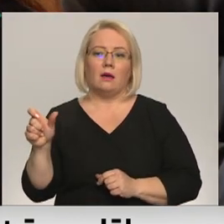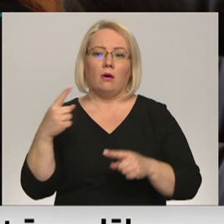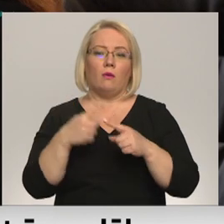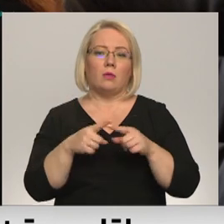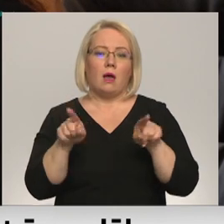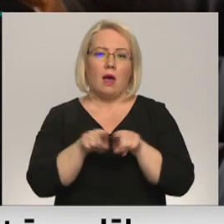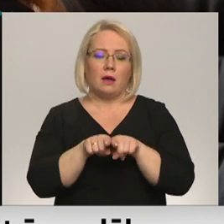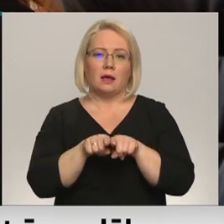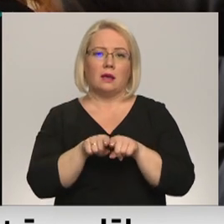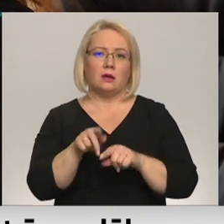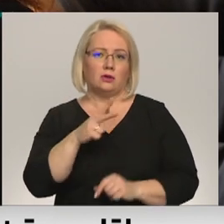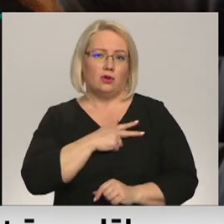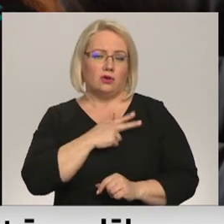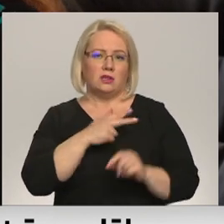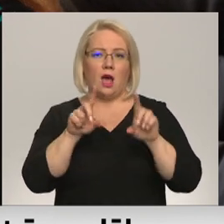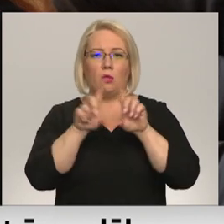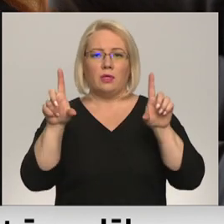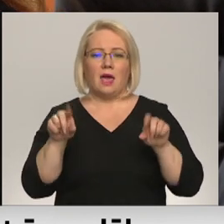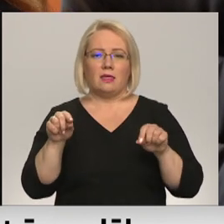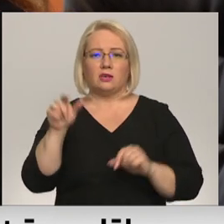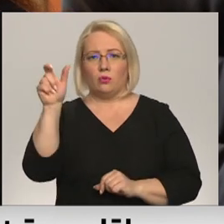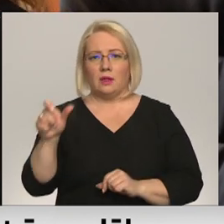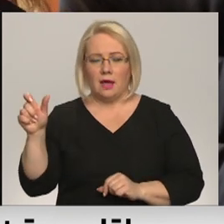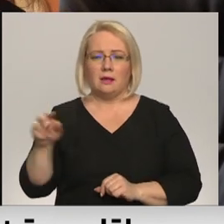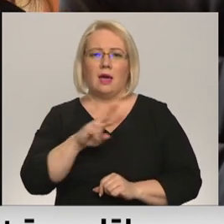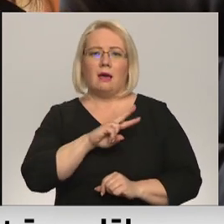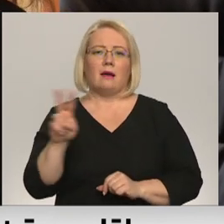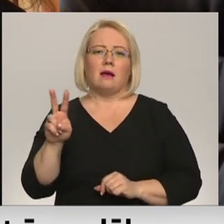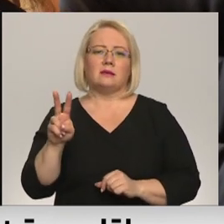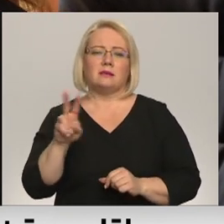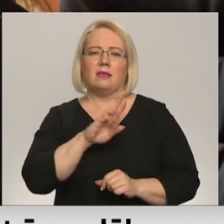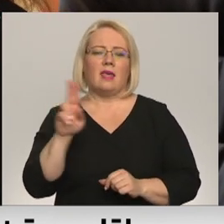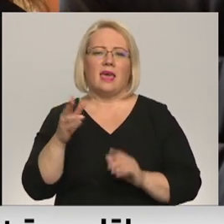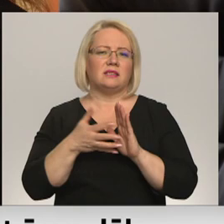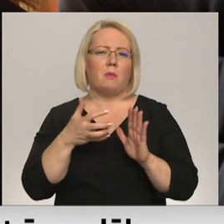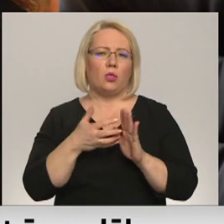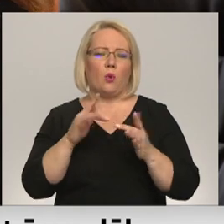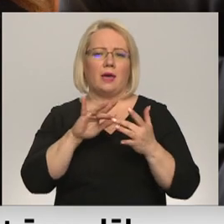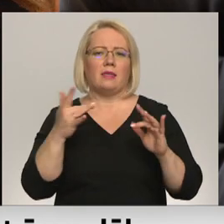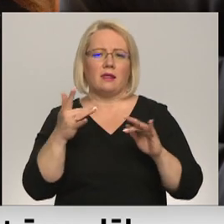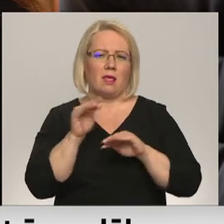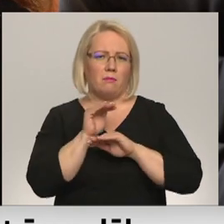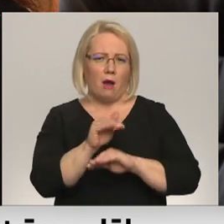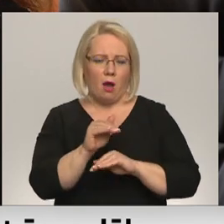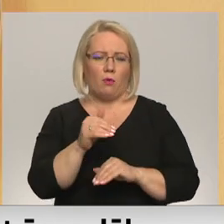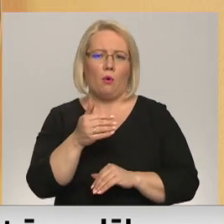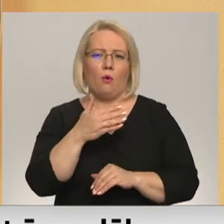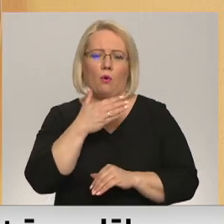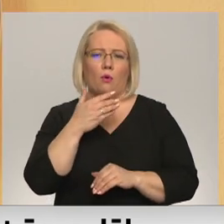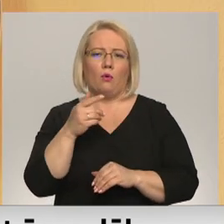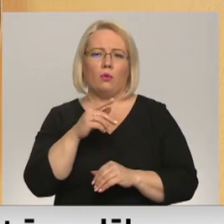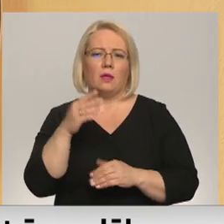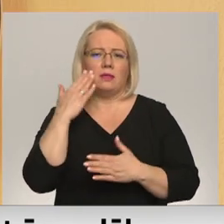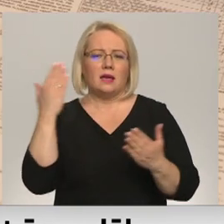arī sociālo dīnes klienti ir cilvēki, kas nalīto internetbanku un nevar pats to vēlgi certifikātu dabūt. Es